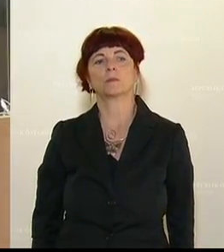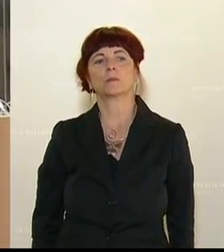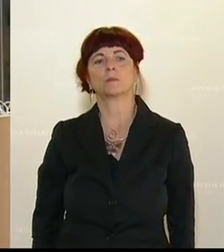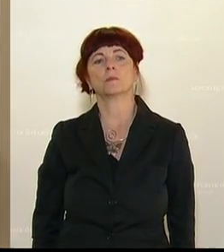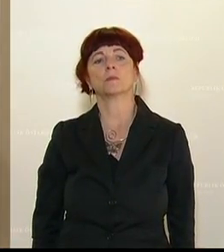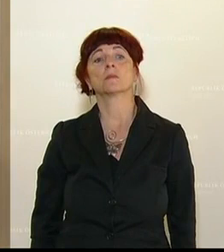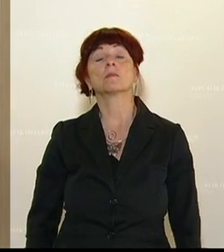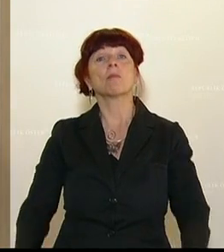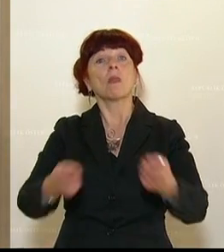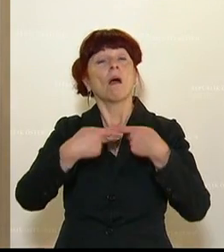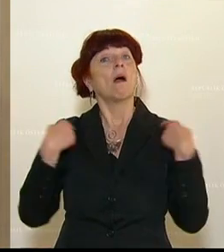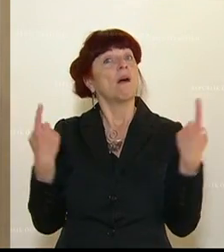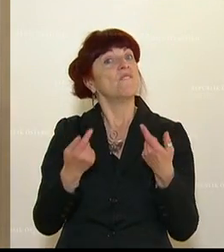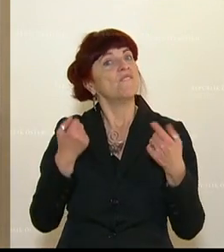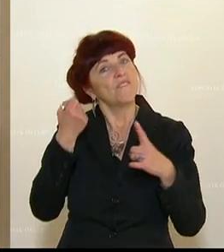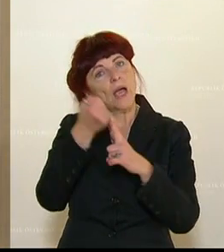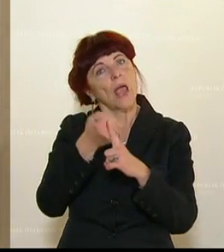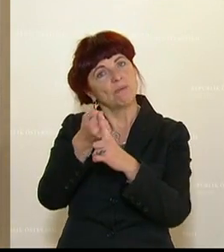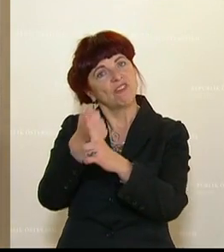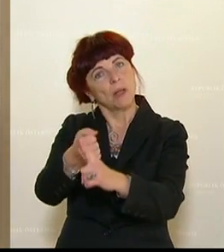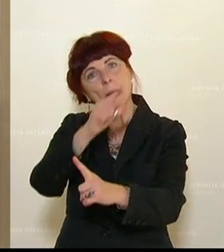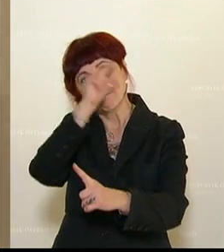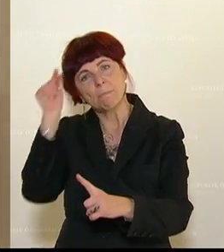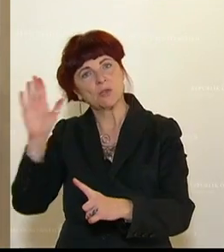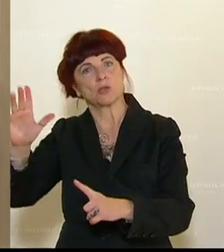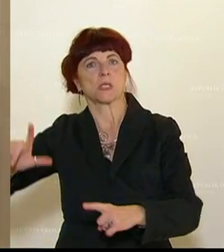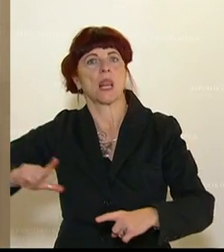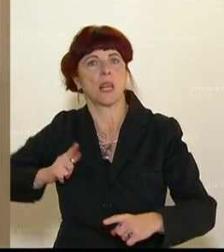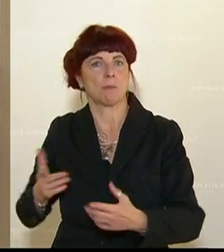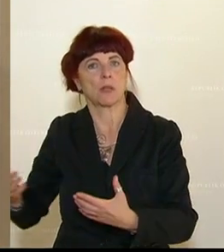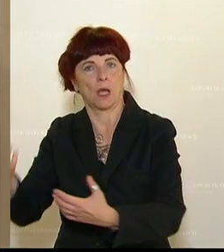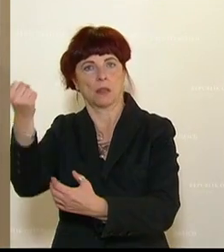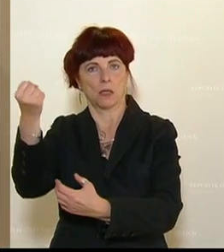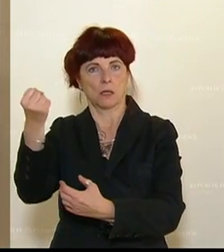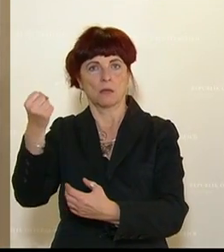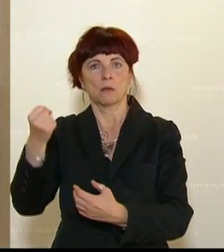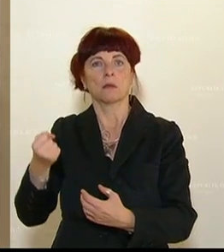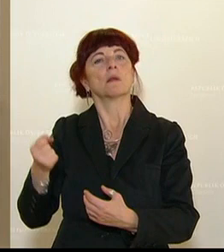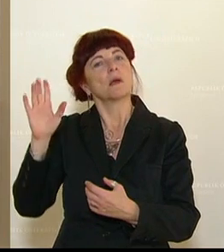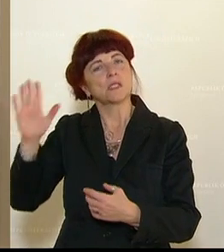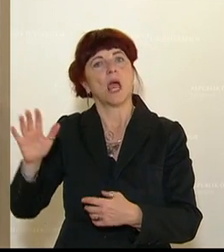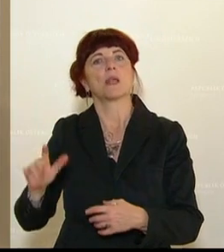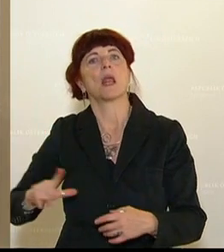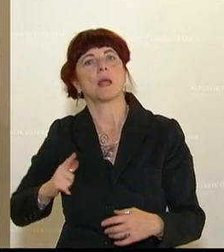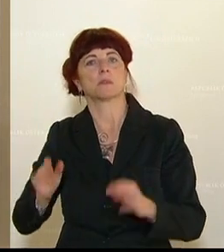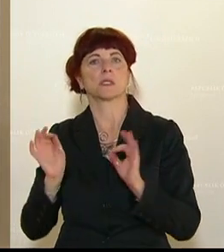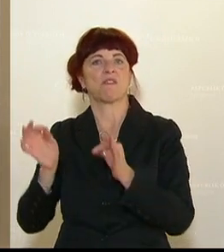Wir kämpfen für Menschenleben, deren Erhaltung, für Lebensqualität,